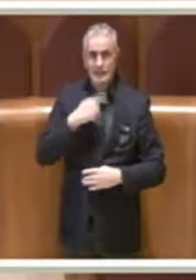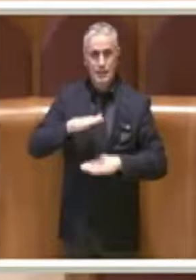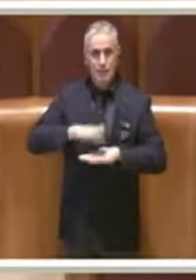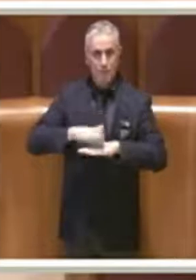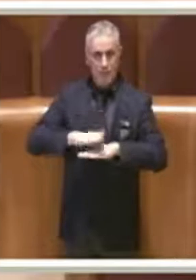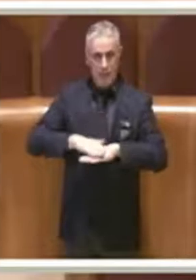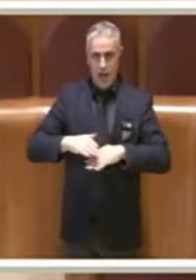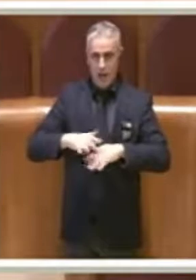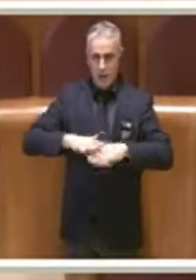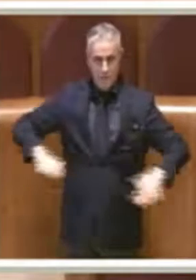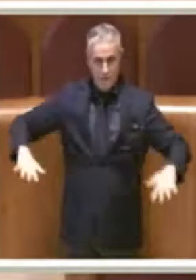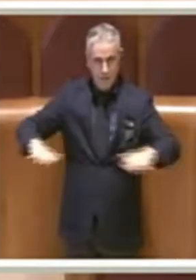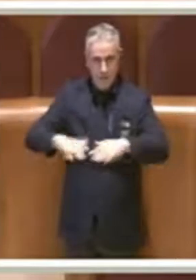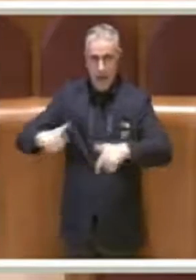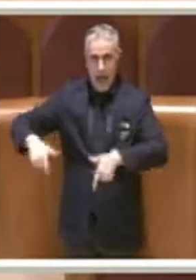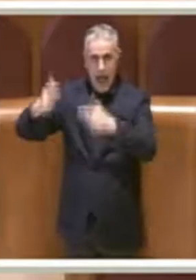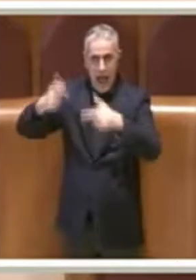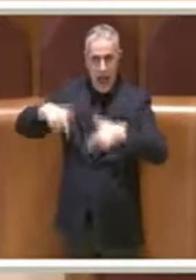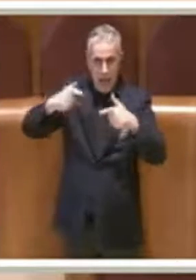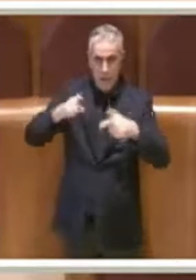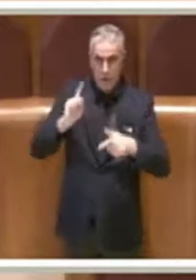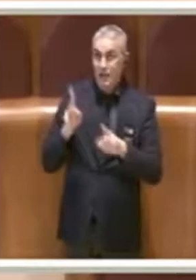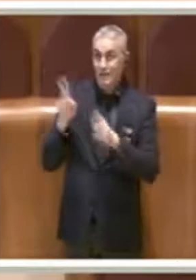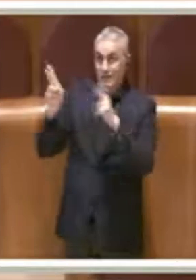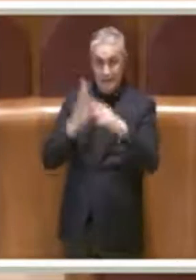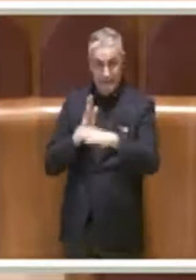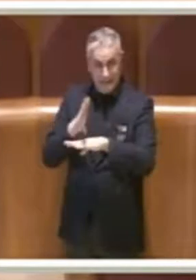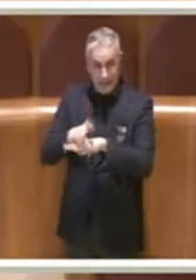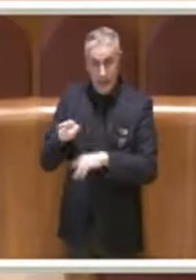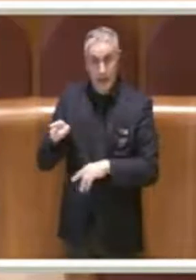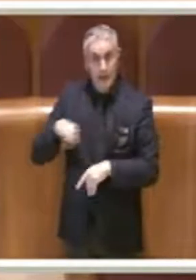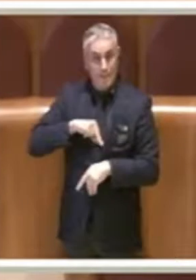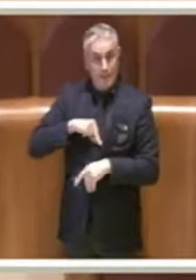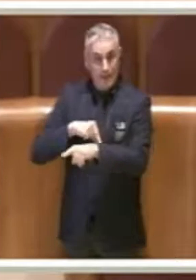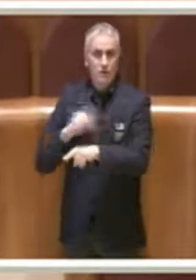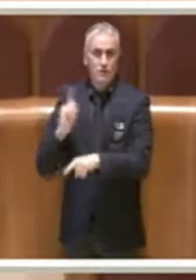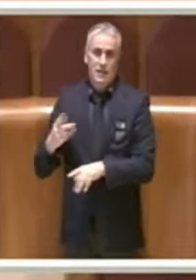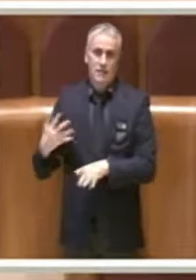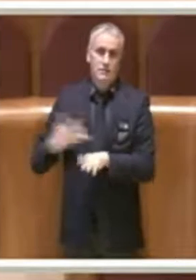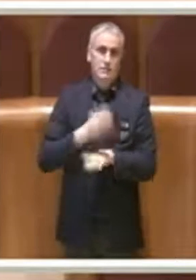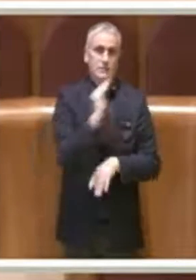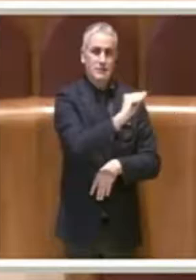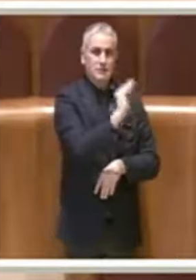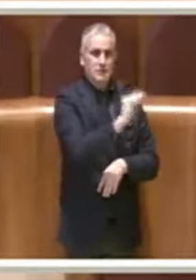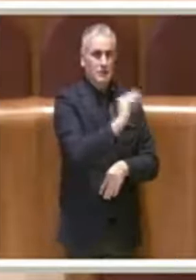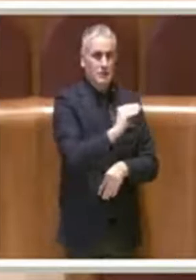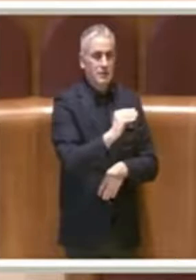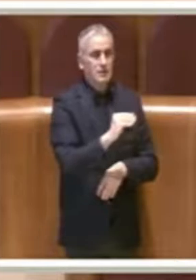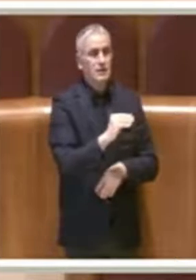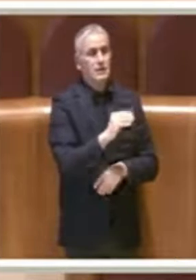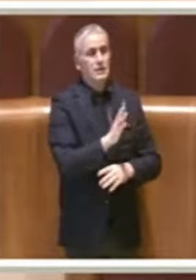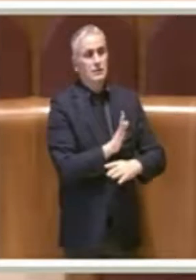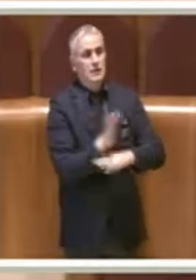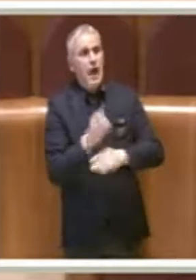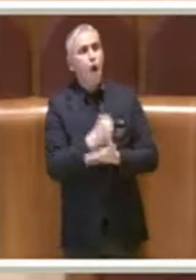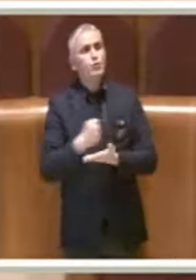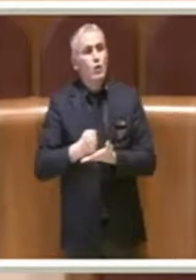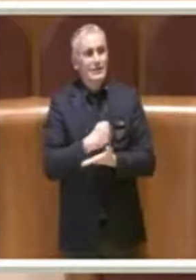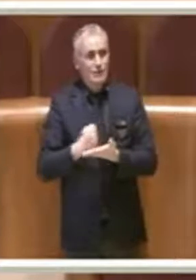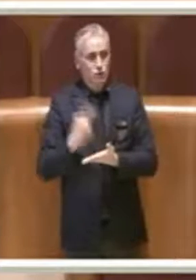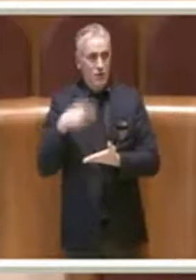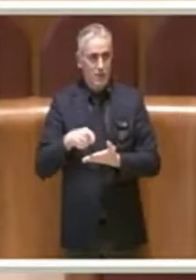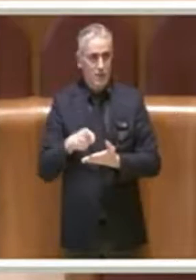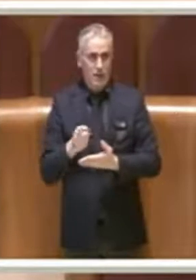l'albero gli alberi su cui si intende intervenire deve chiedere l'autorizzazione per l'abbattimento dell'albero o per gli interventi di